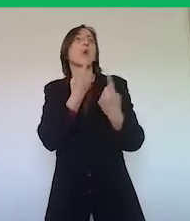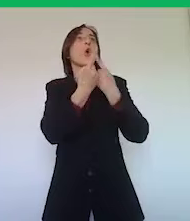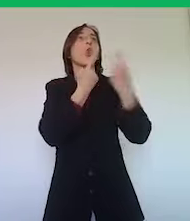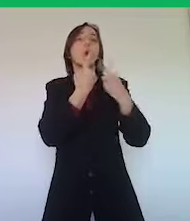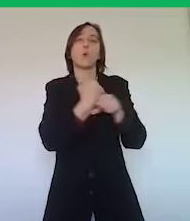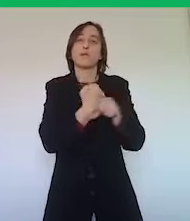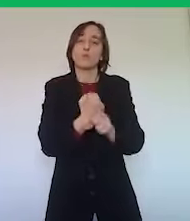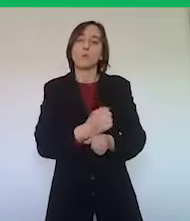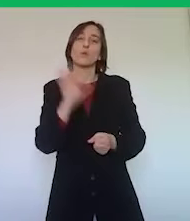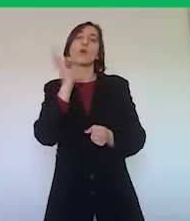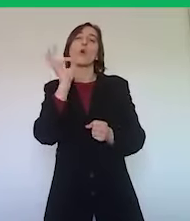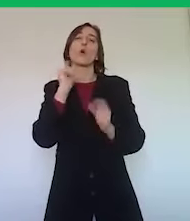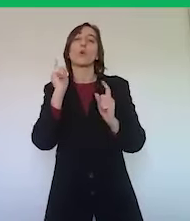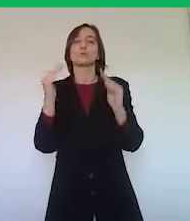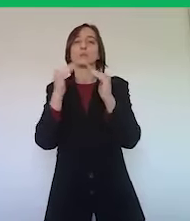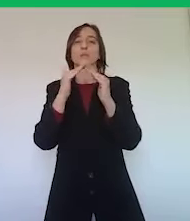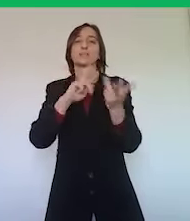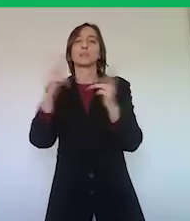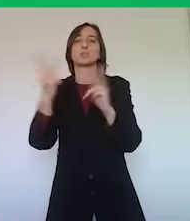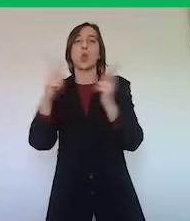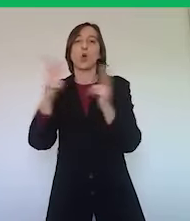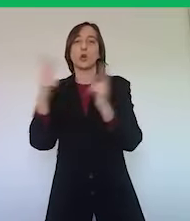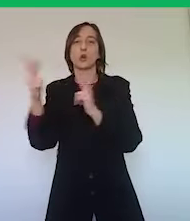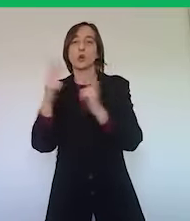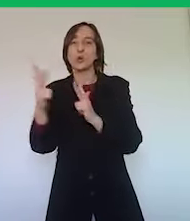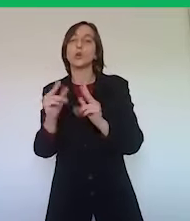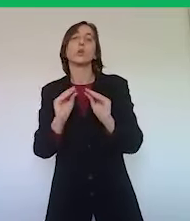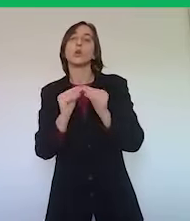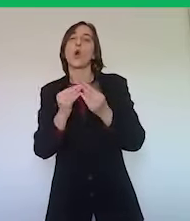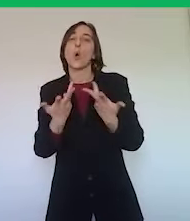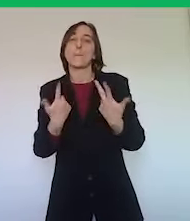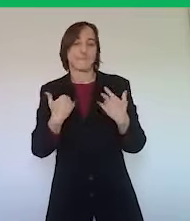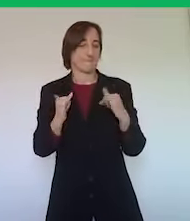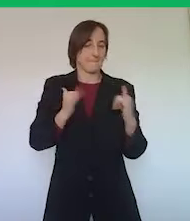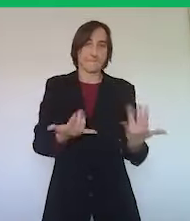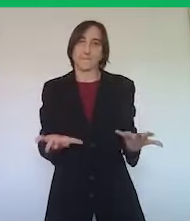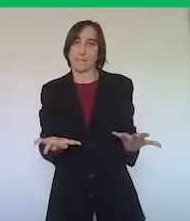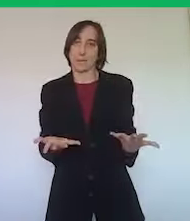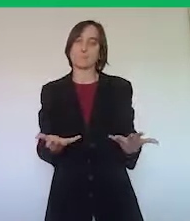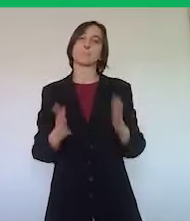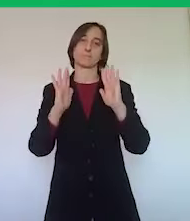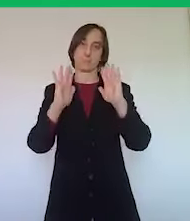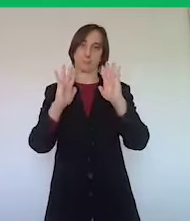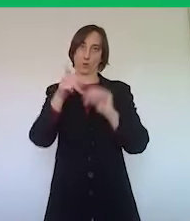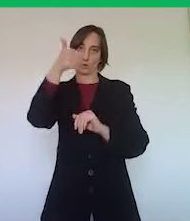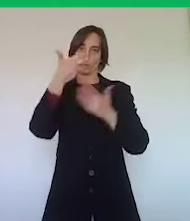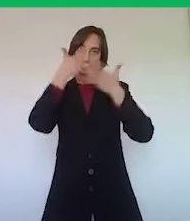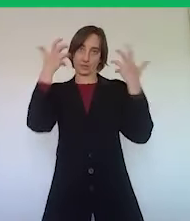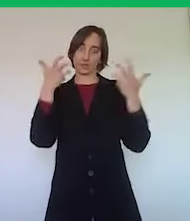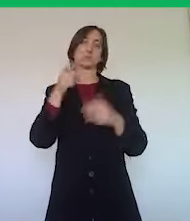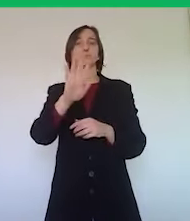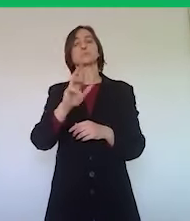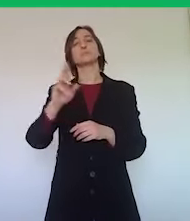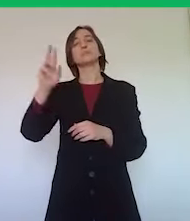o in caso ad esempio di traslochi. Facciamo una premessa, il governo nei propri